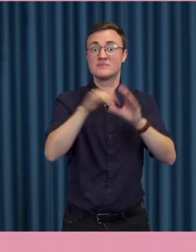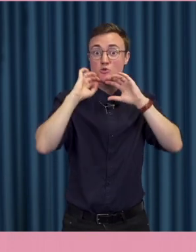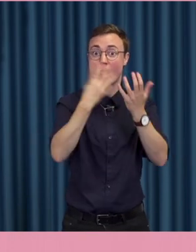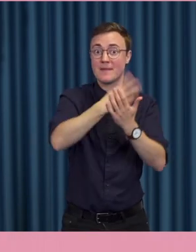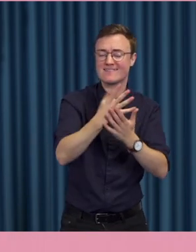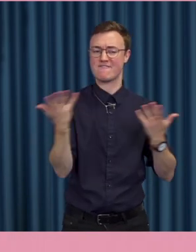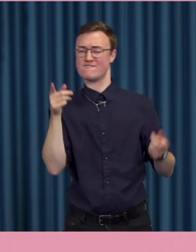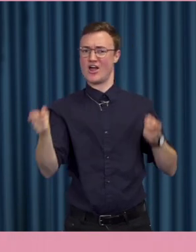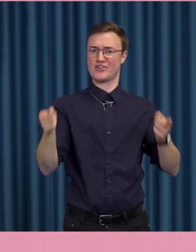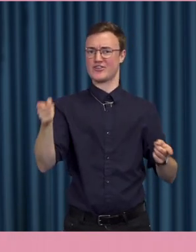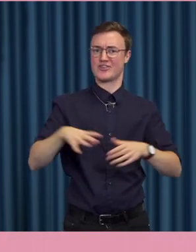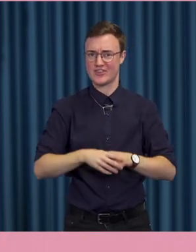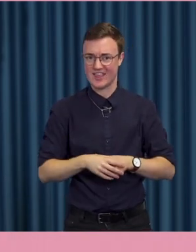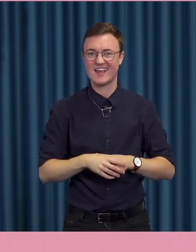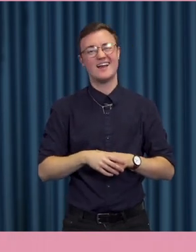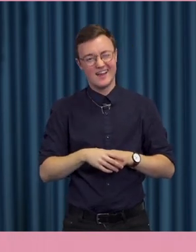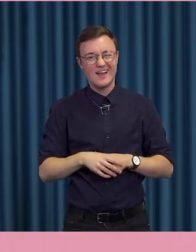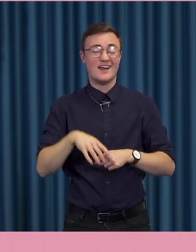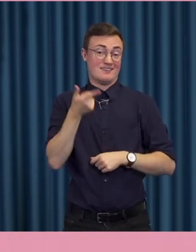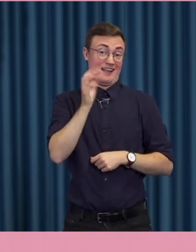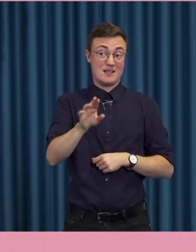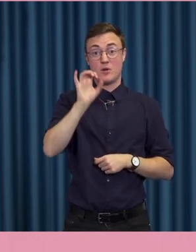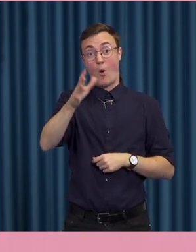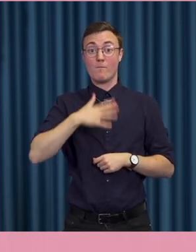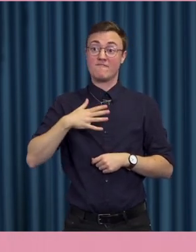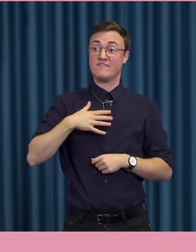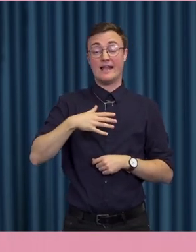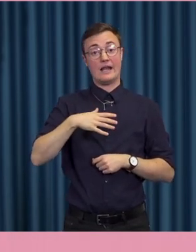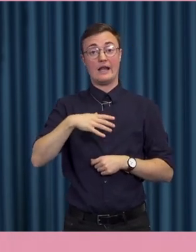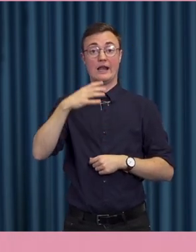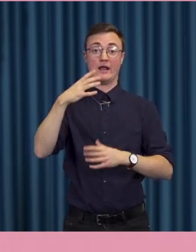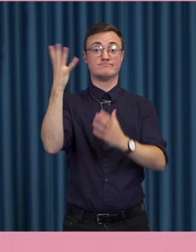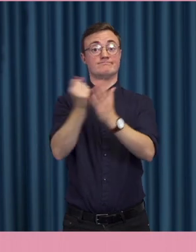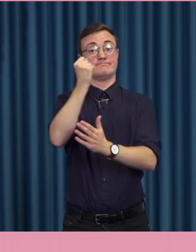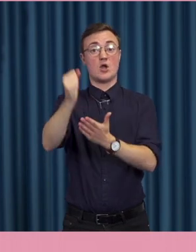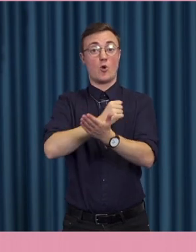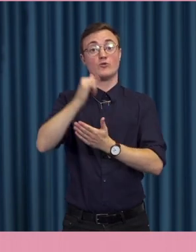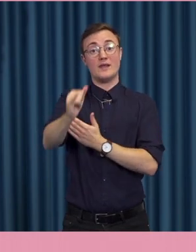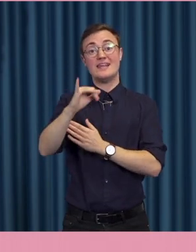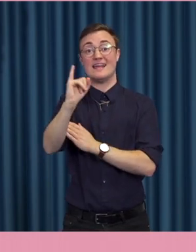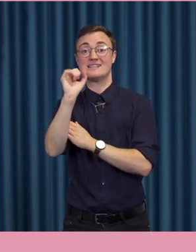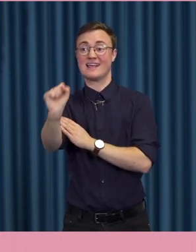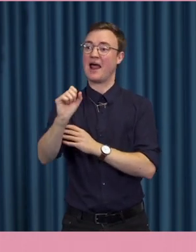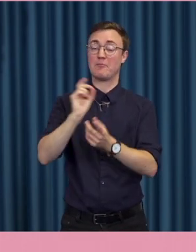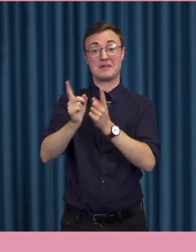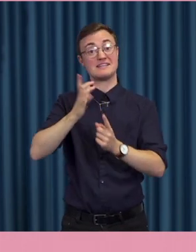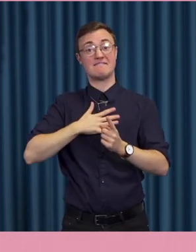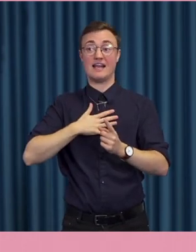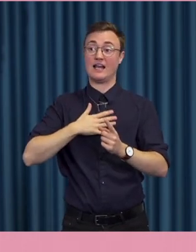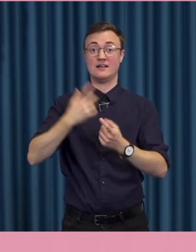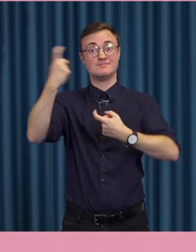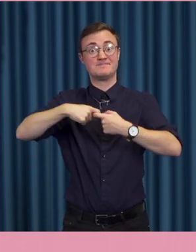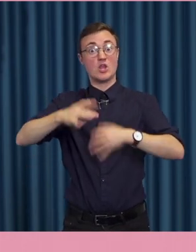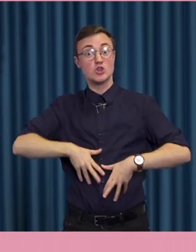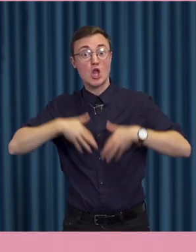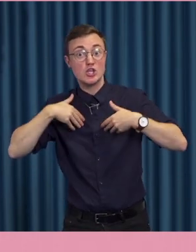exempel naturligtvis om man väljer att skaffa konto på Instagram för nöje eller Twitter om man är intresserad av politik och samhälle. Eller